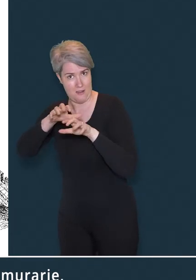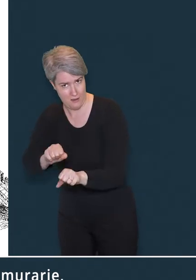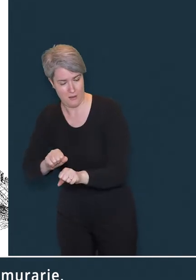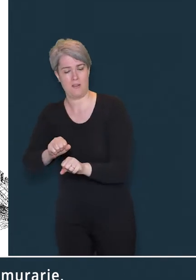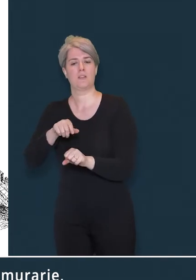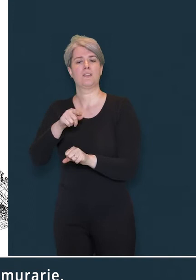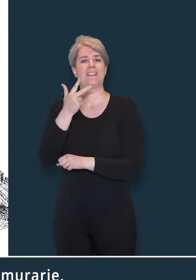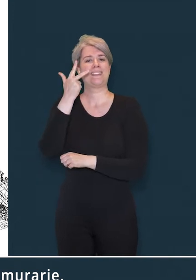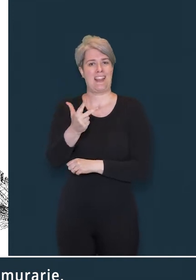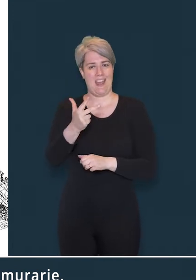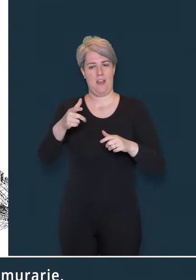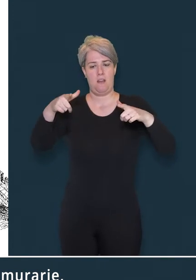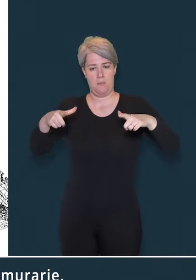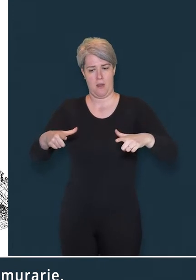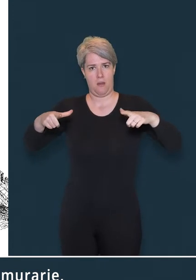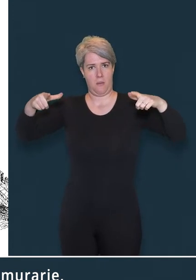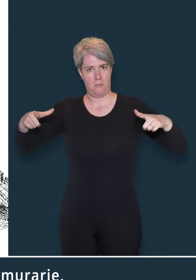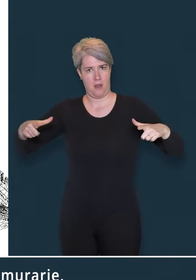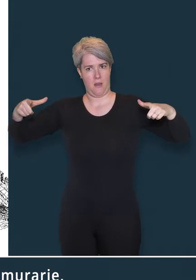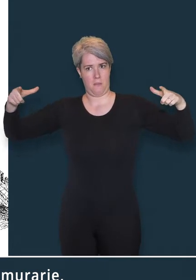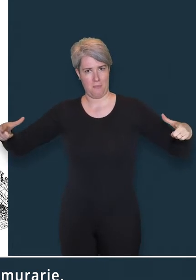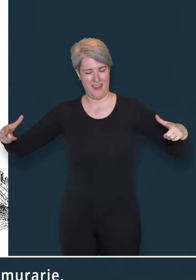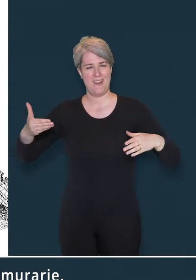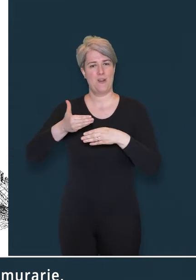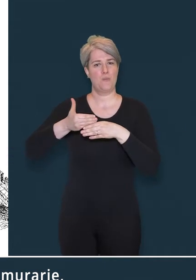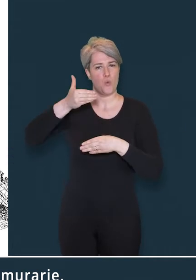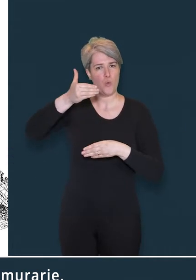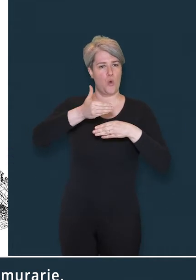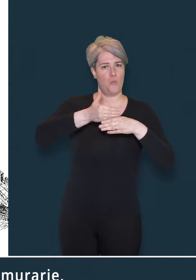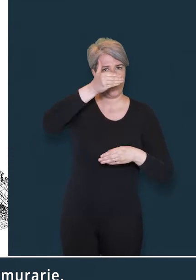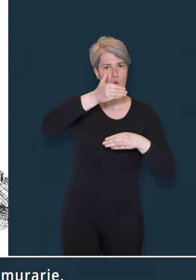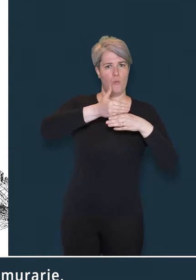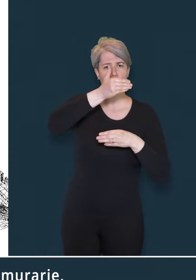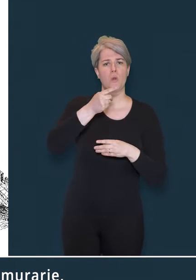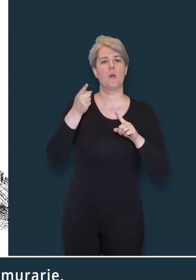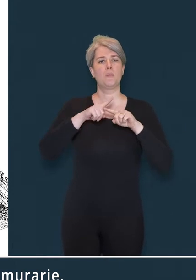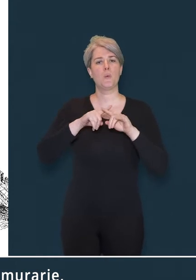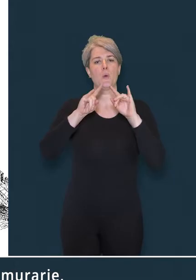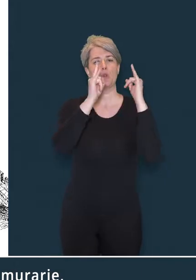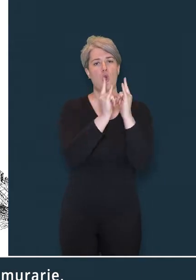la città di tre cinte murarie, fornite di numerose torri.